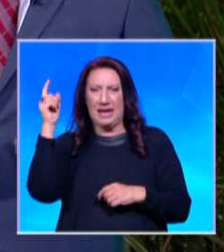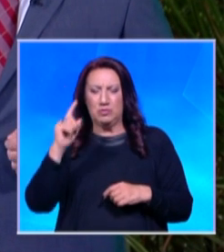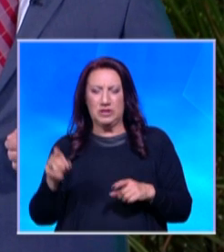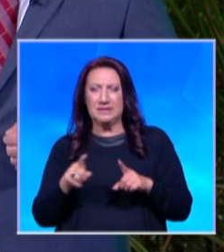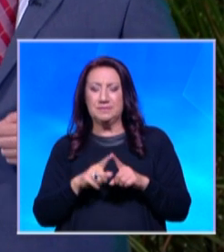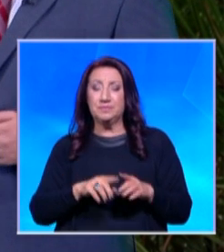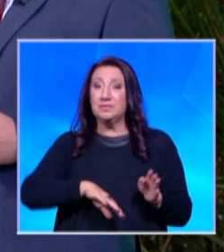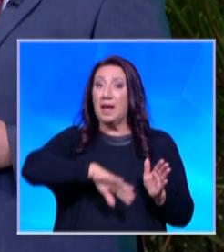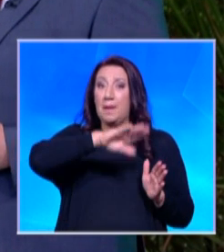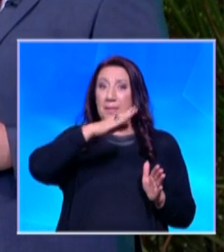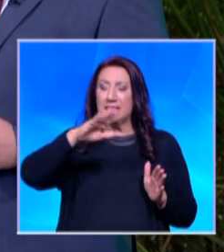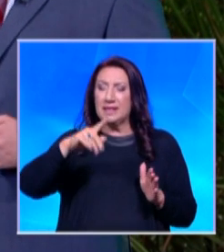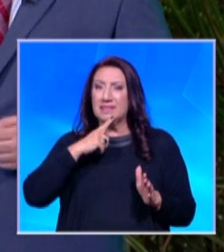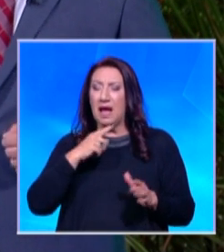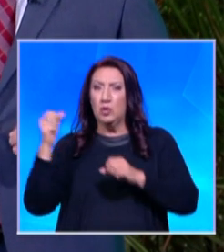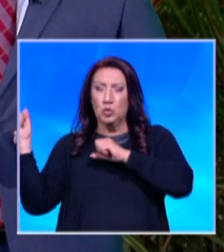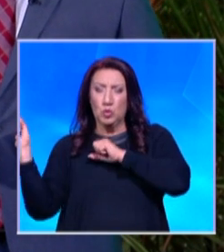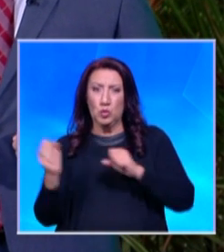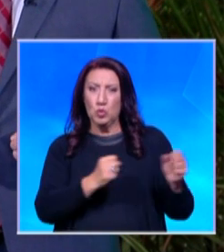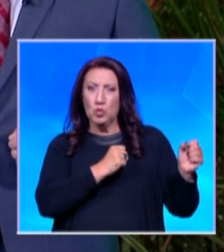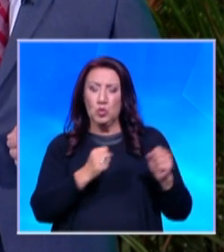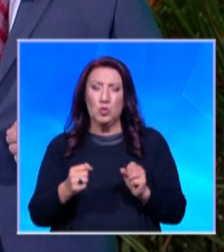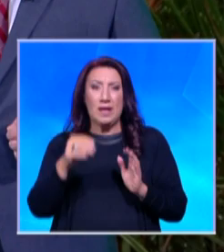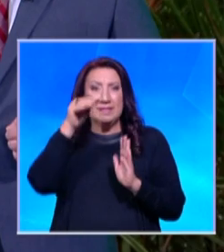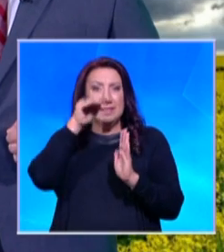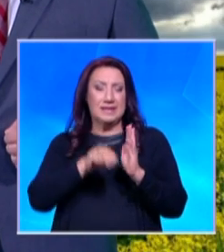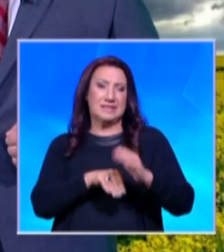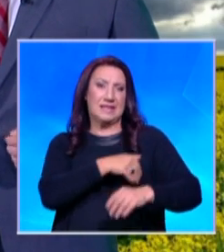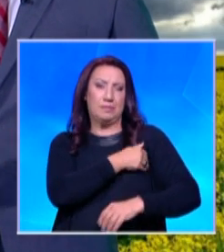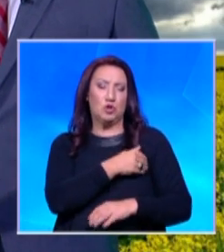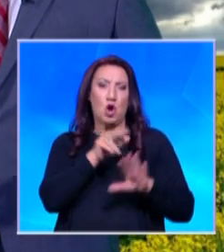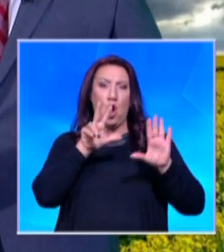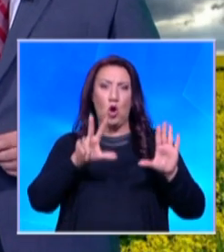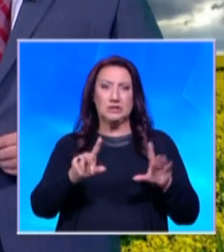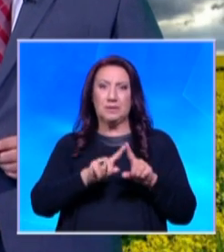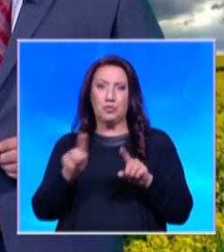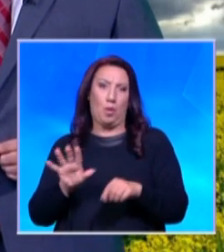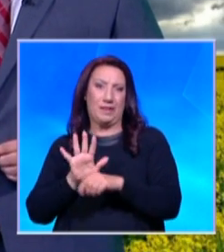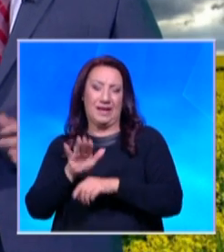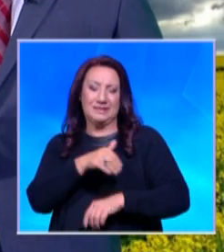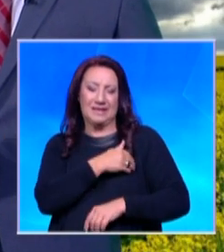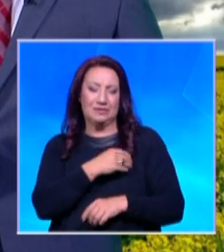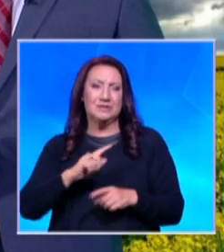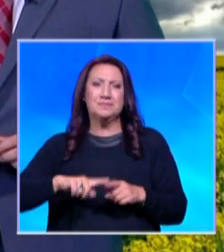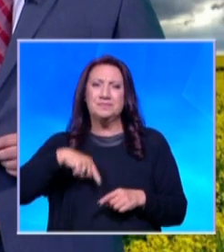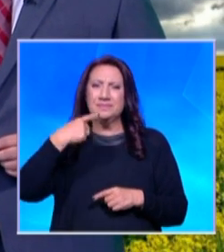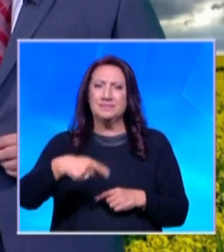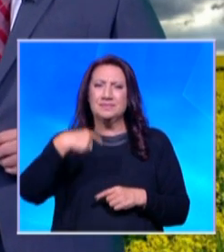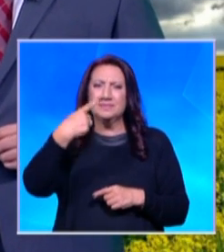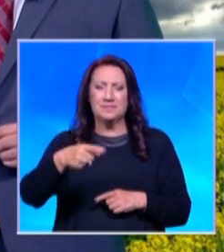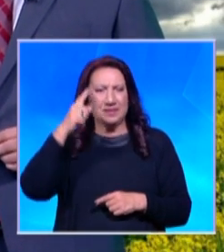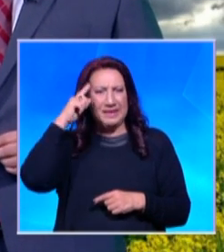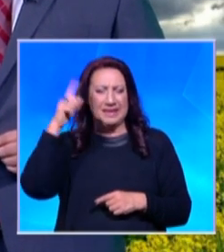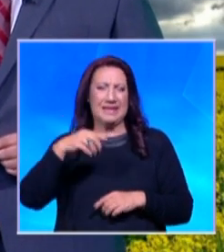по-низки от днес, между 8 и 15 градуса. Предимно слънчево време ни очаква през следващите дни. След обед обаче пак се